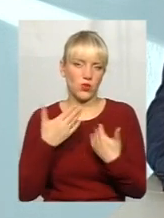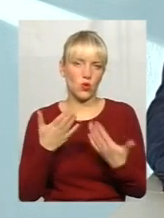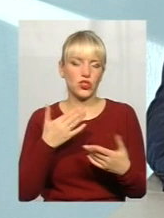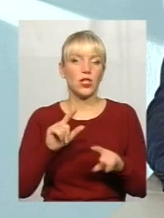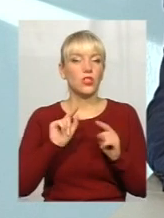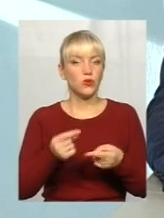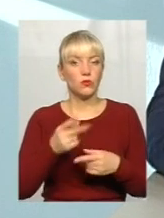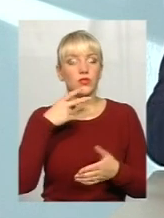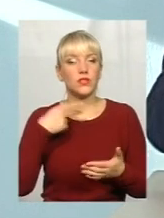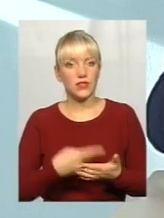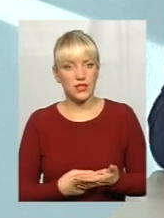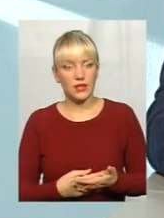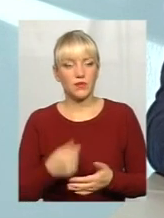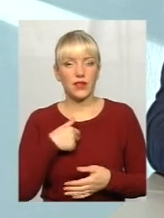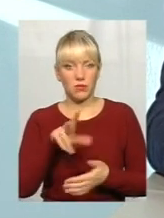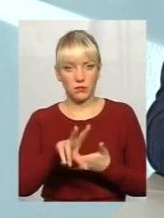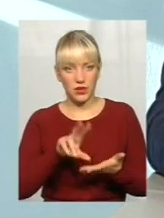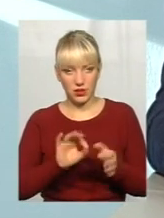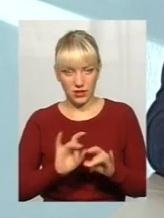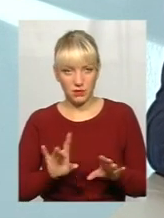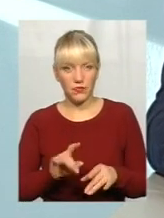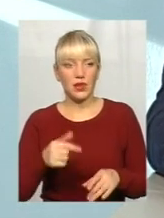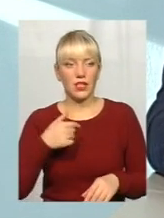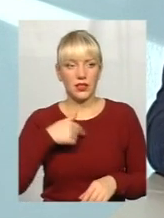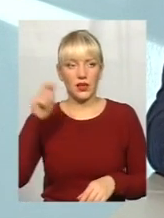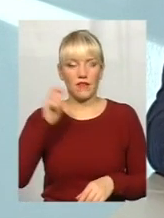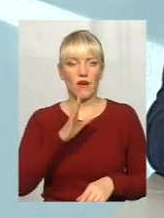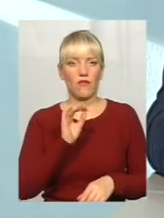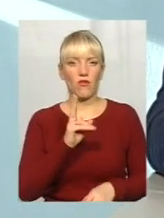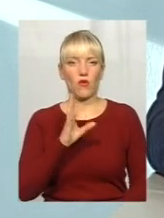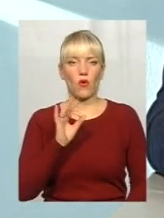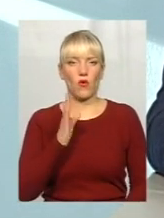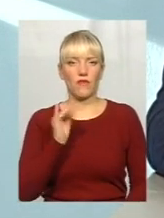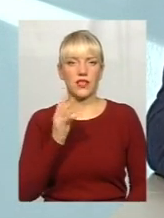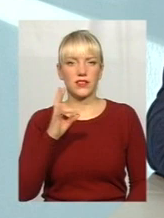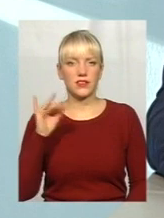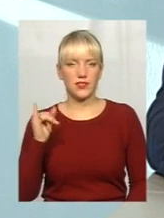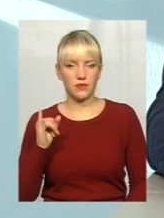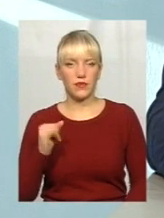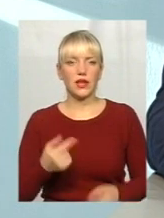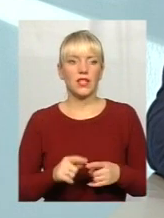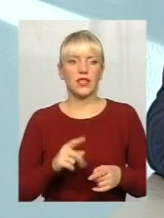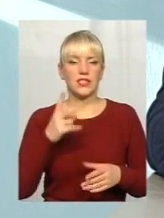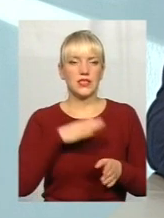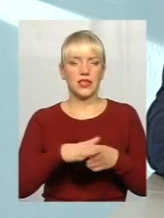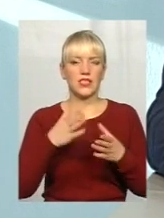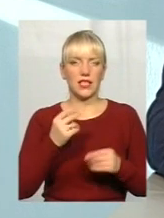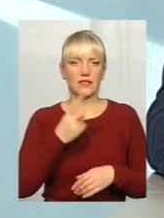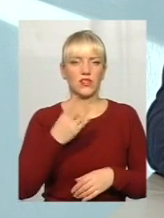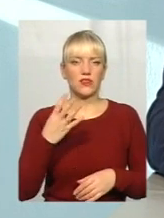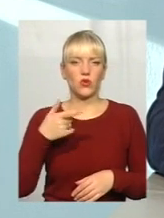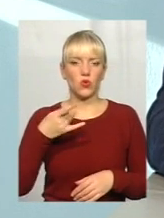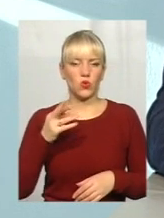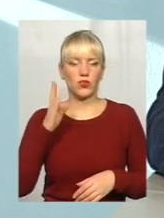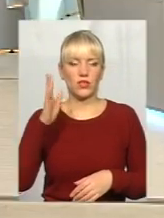от дивіться, от я вам бодний приклад. Я приїхав з Вовковини, щора цілий день, був Вовковинський. 24 грудня там будуть